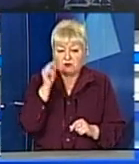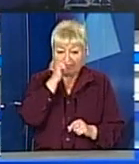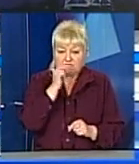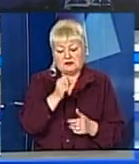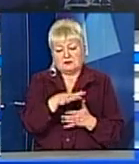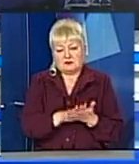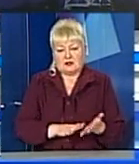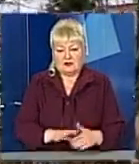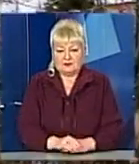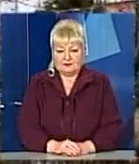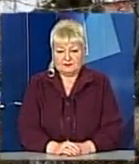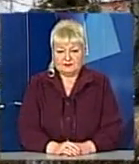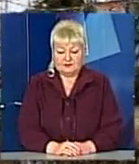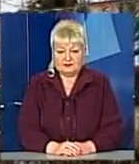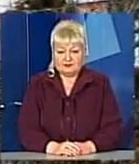далі.